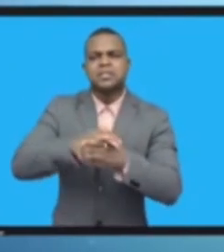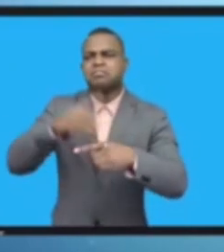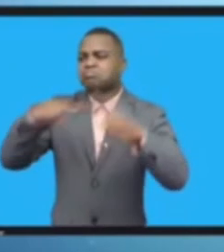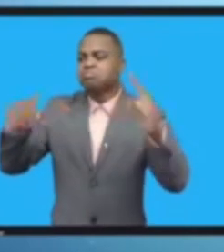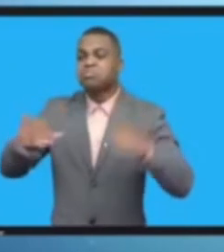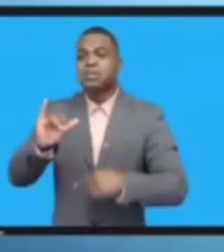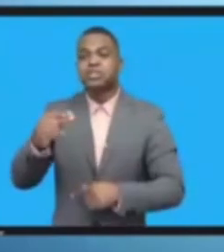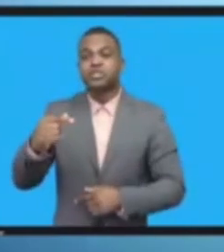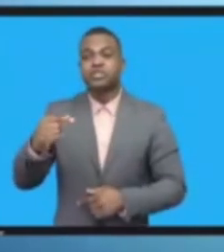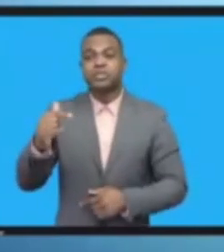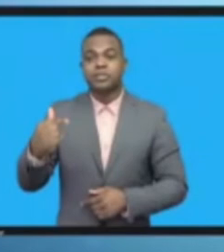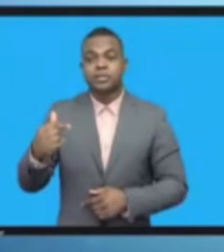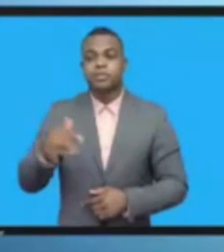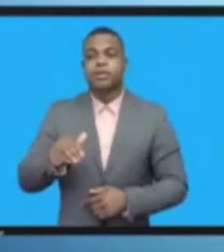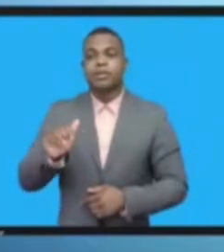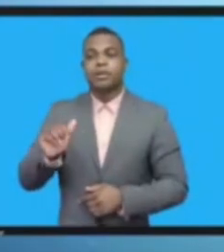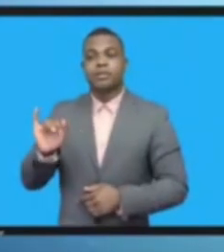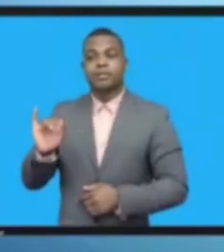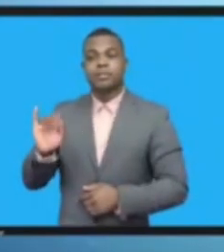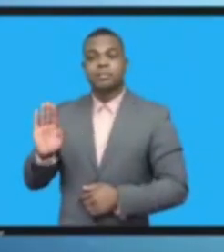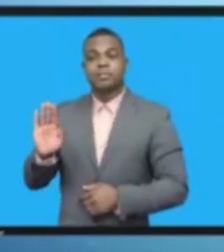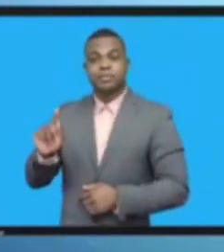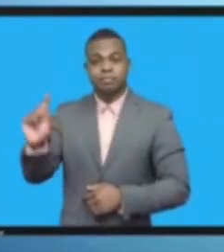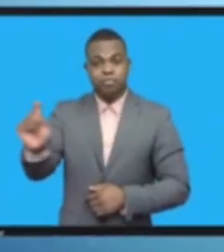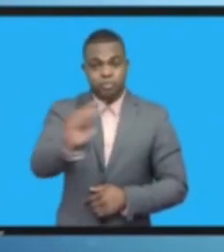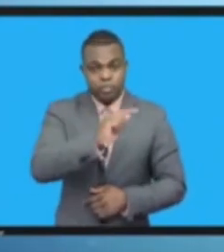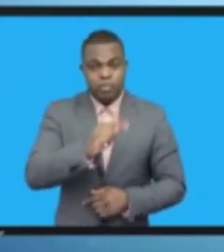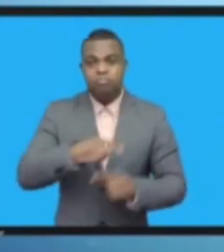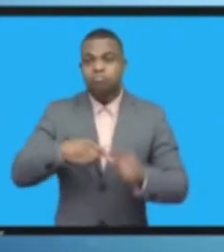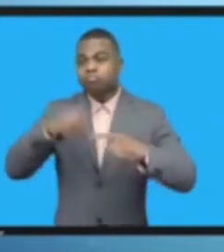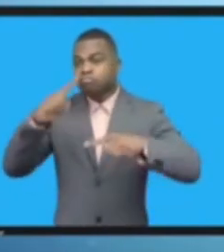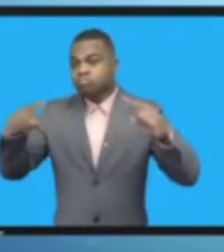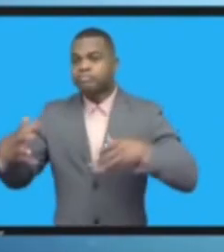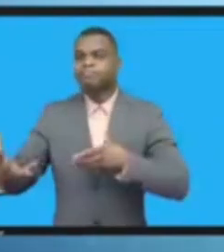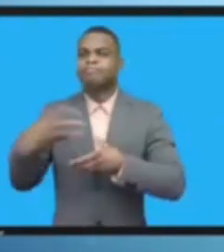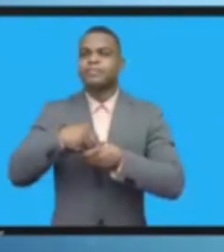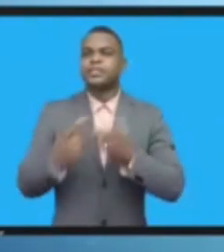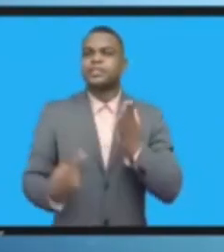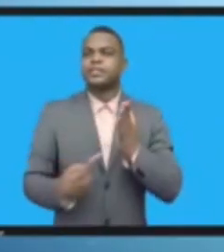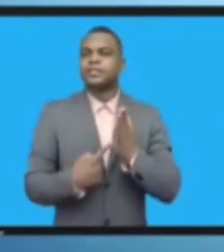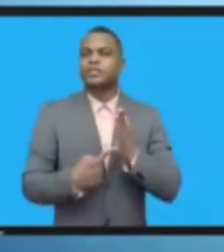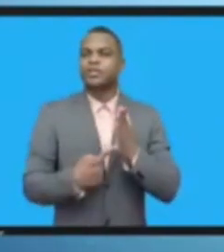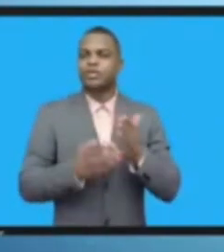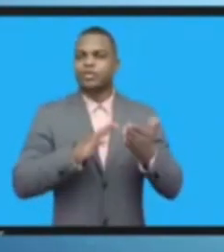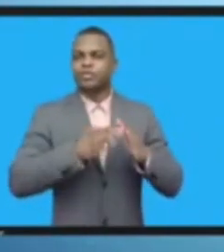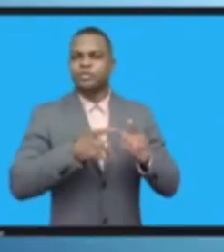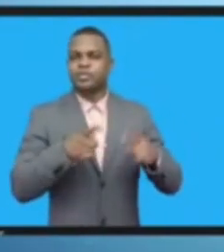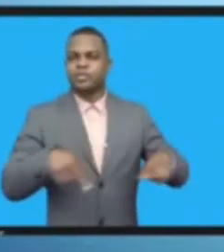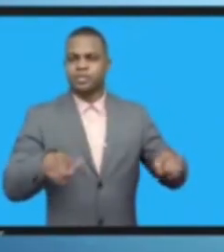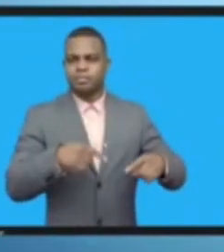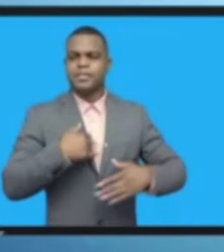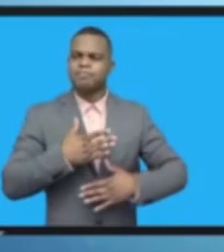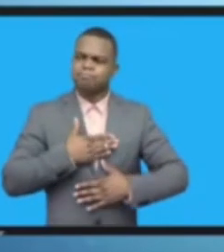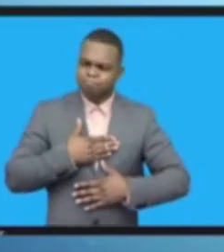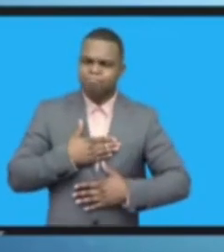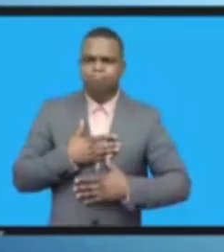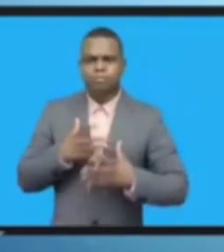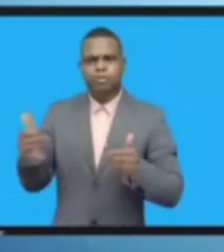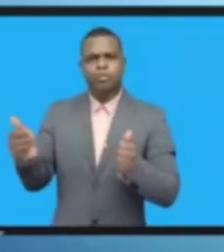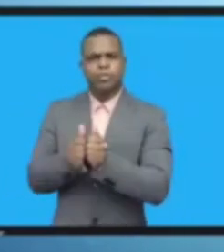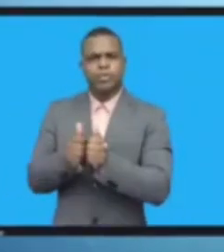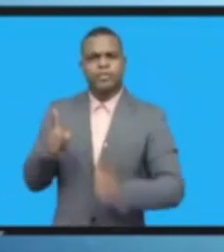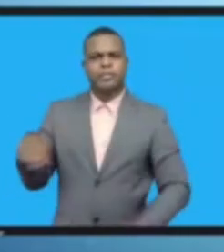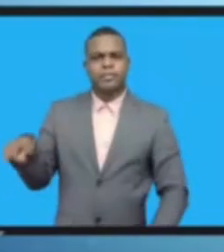وحماية المستهلكين لقد كانت هناك العديد